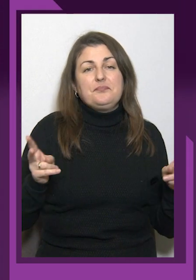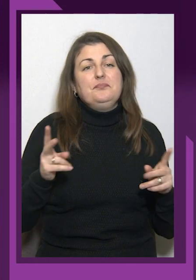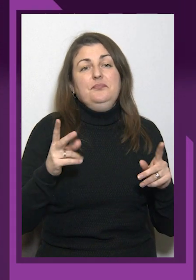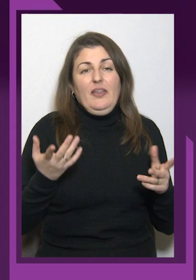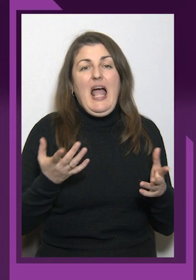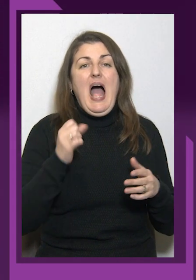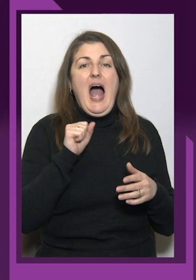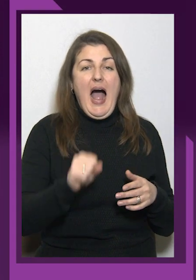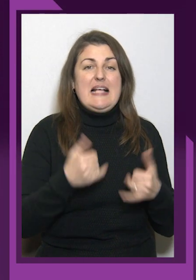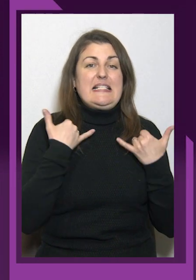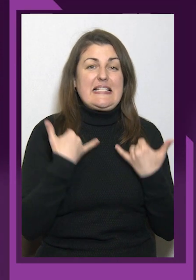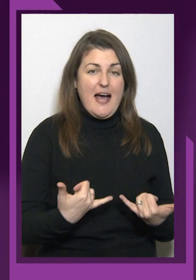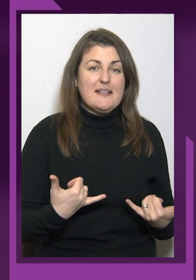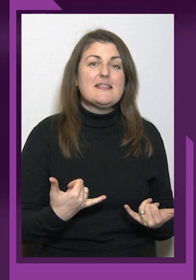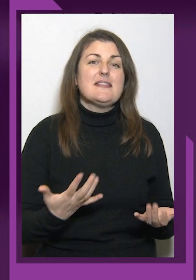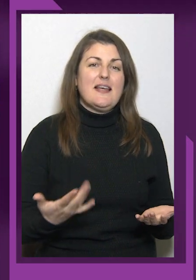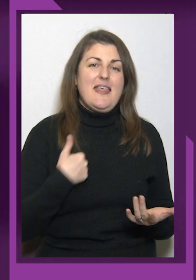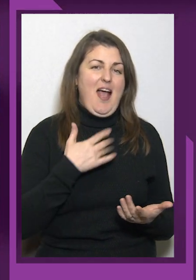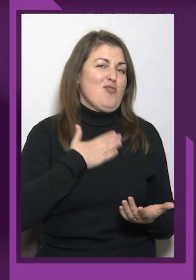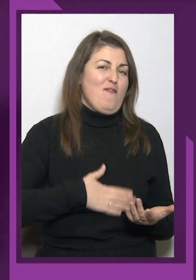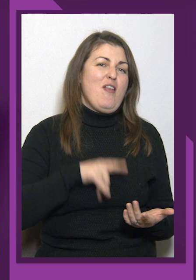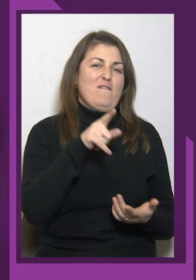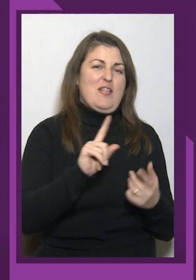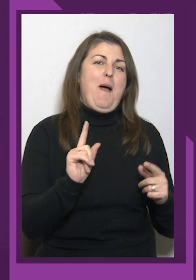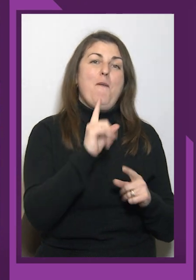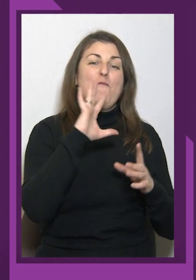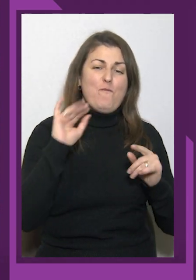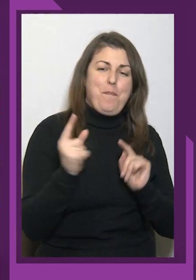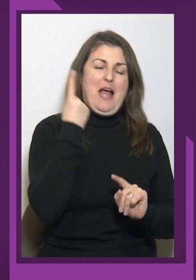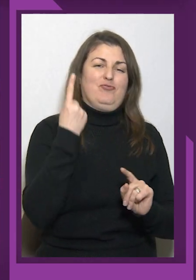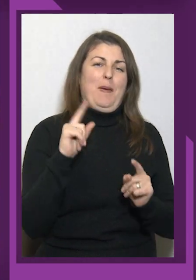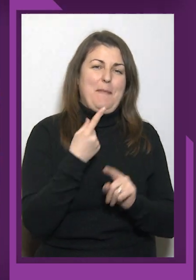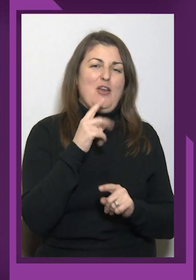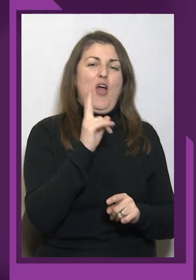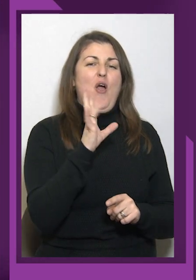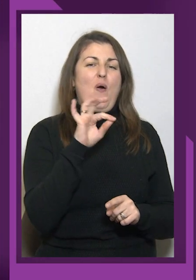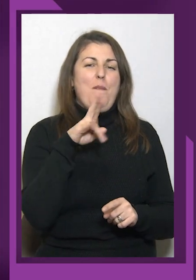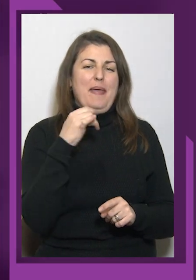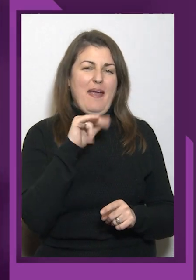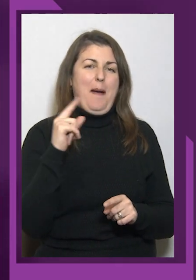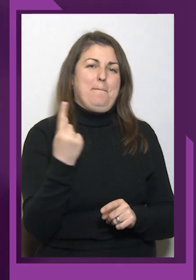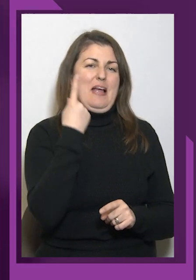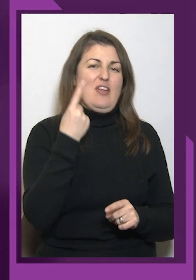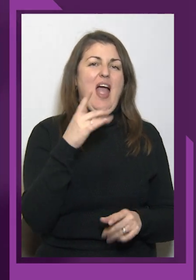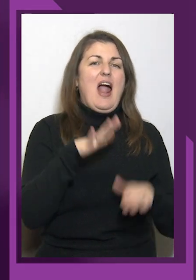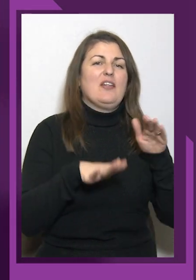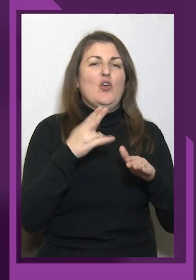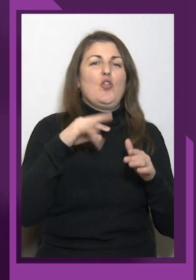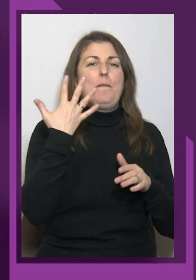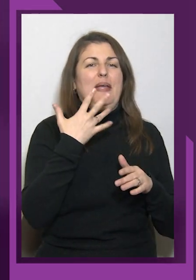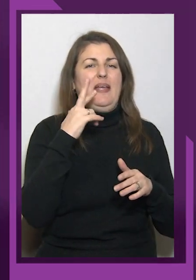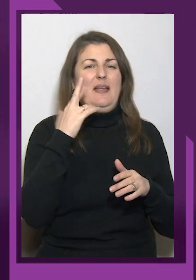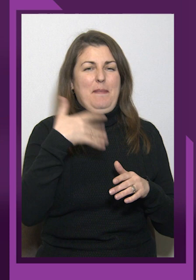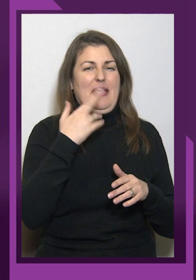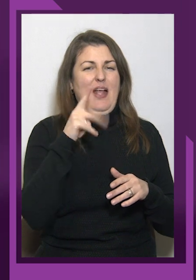вперше. Копійка перша. В категорії до 55 кілограмів змагалися одразу дві наші спортсменки Лідія